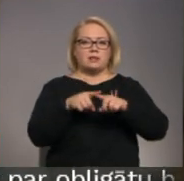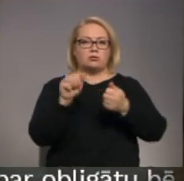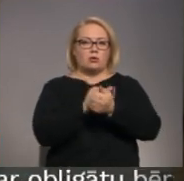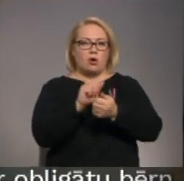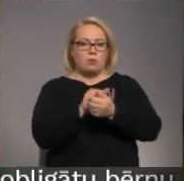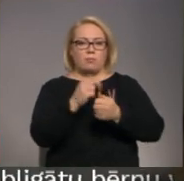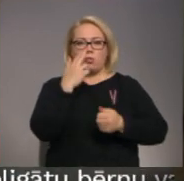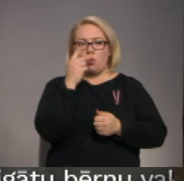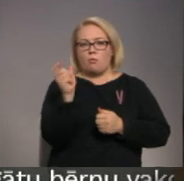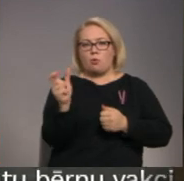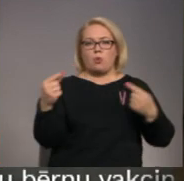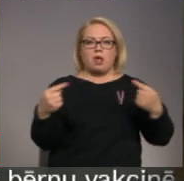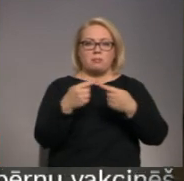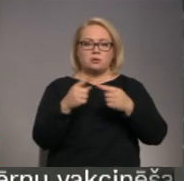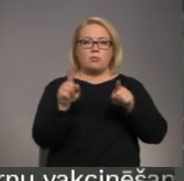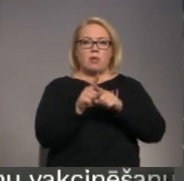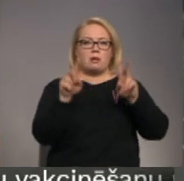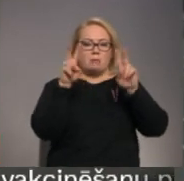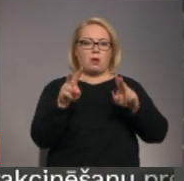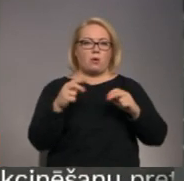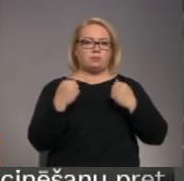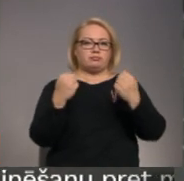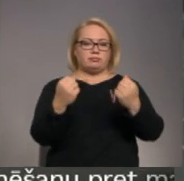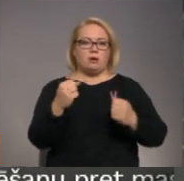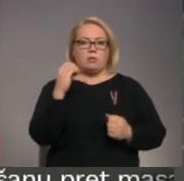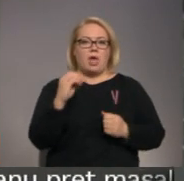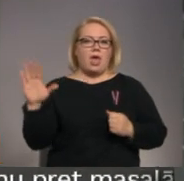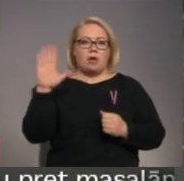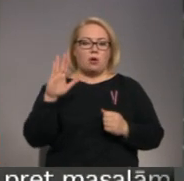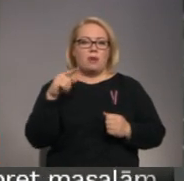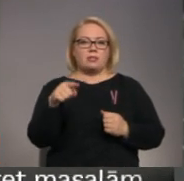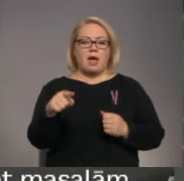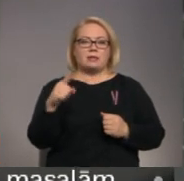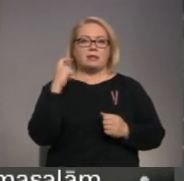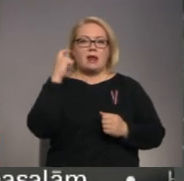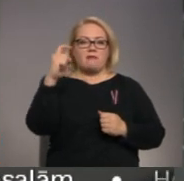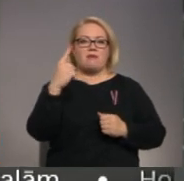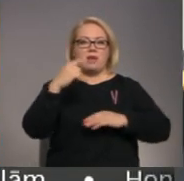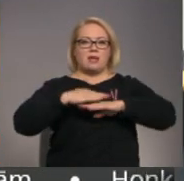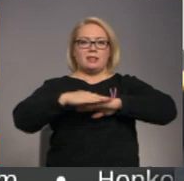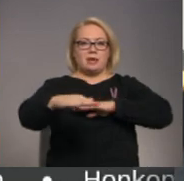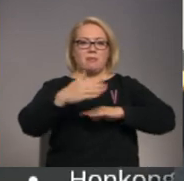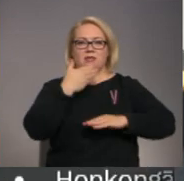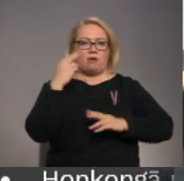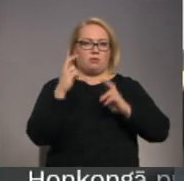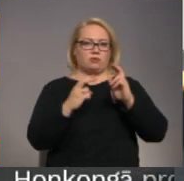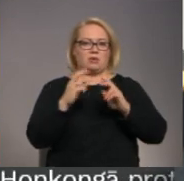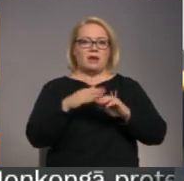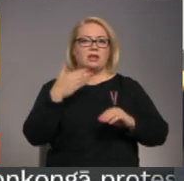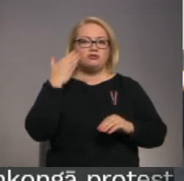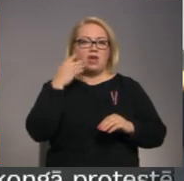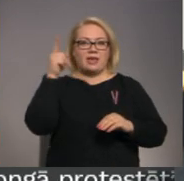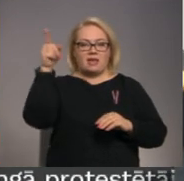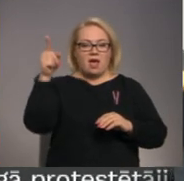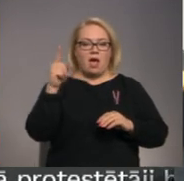numuru atvilstību un veikt arī testa braucienu. Eiropā šādi tramvaja ar viena līmeņa grīdu netiek ražoti, pat Čeho vagonos ir